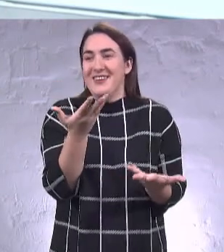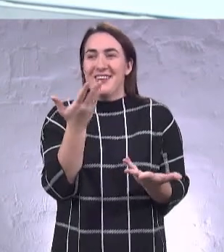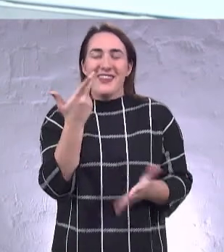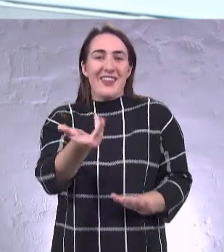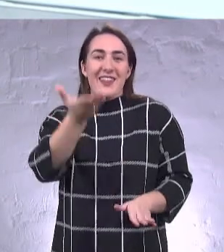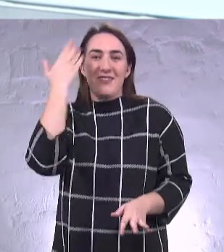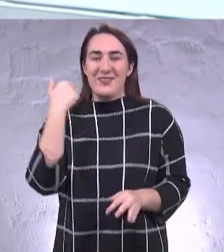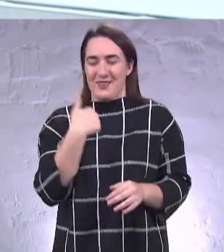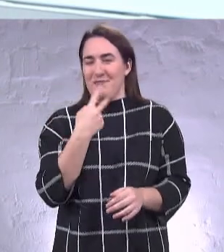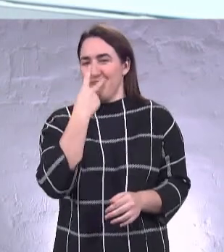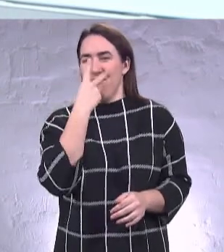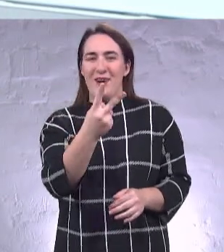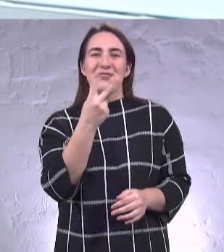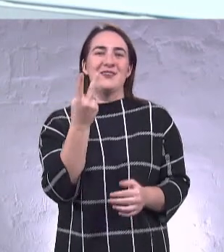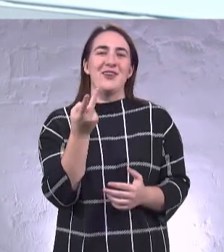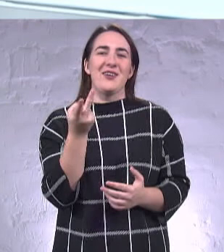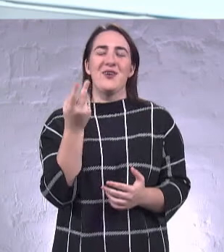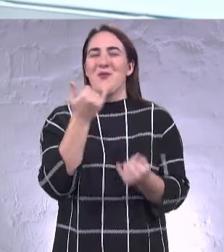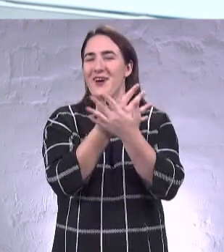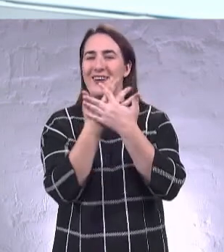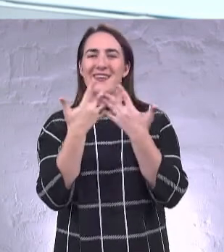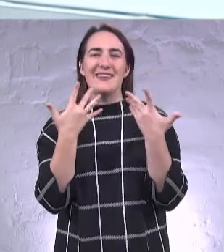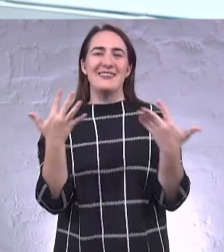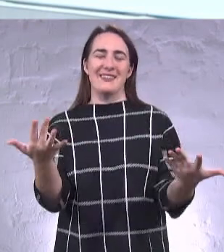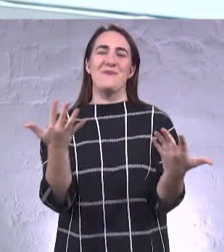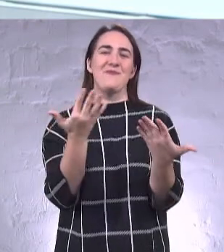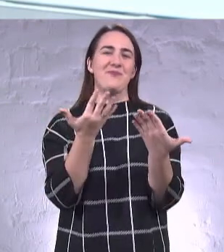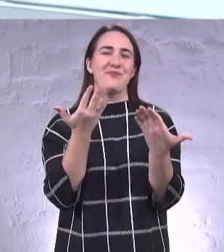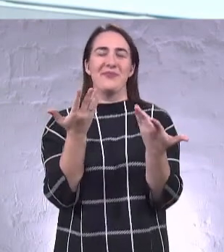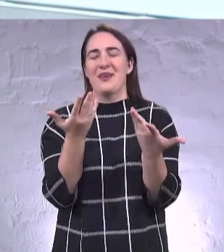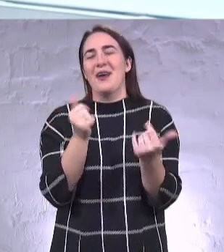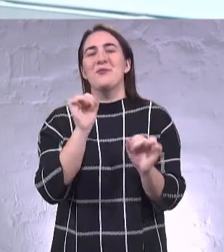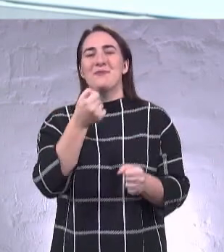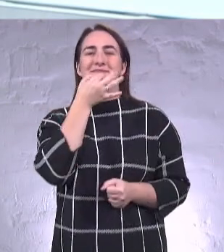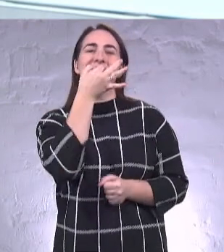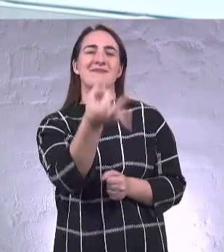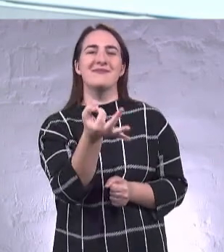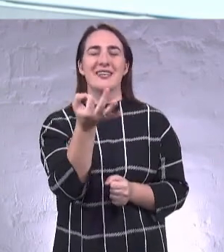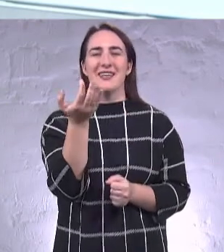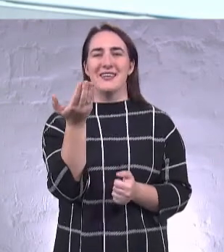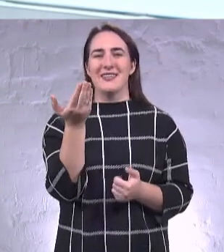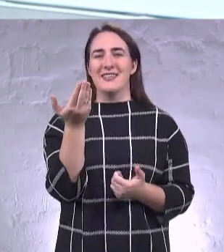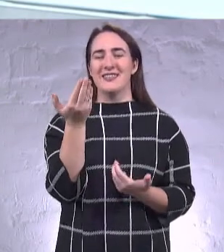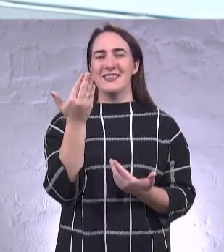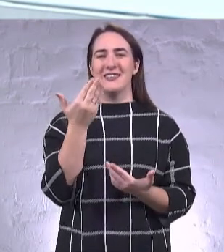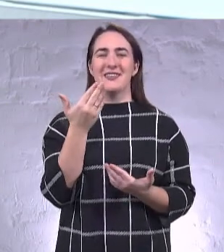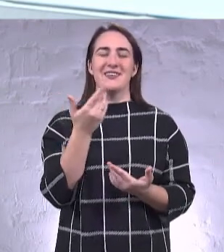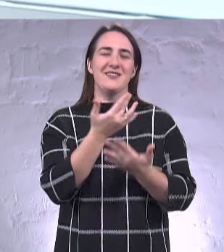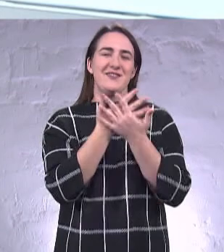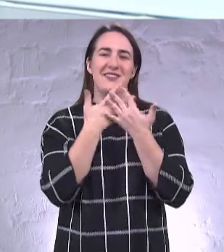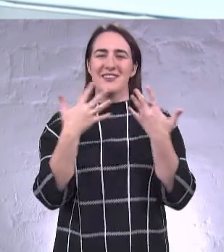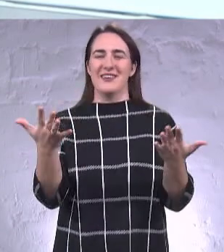наскільки я бачила його у різних, так би мовити, в різних